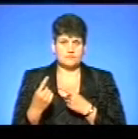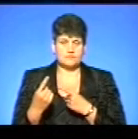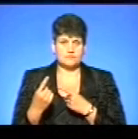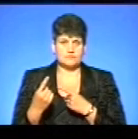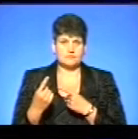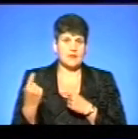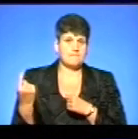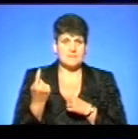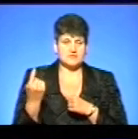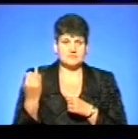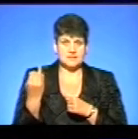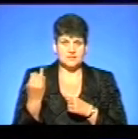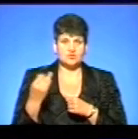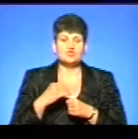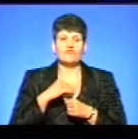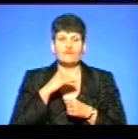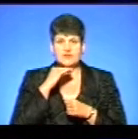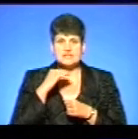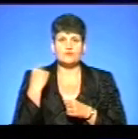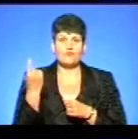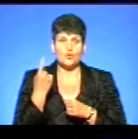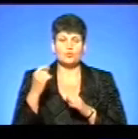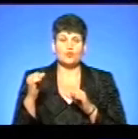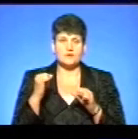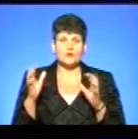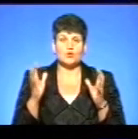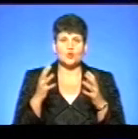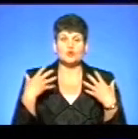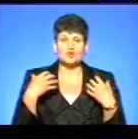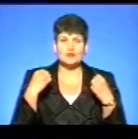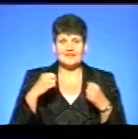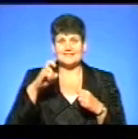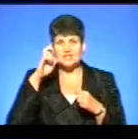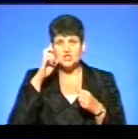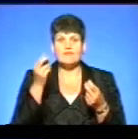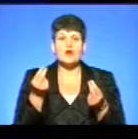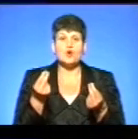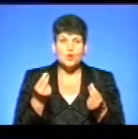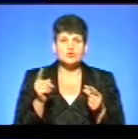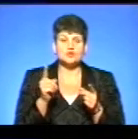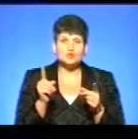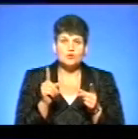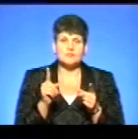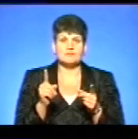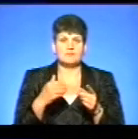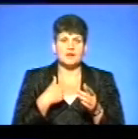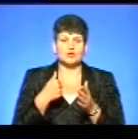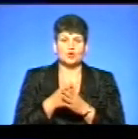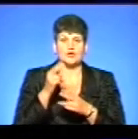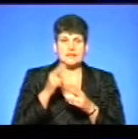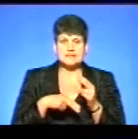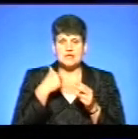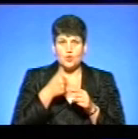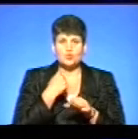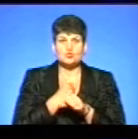Ну, найперше, мене цікавить, чи вистачить в області, управлінні охорони здоров'я, держави грошей, щоб, скажімо, ми до кінця року все